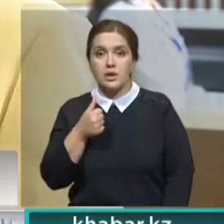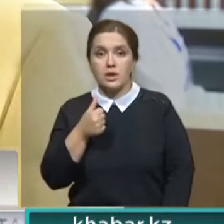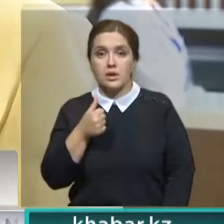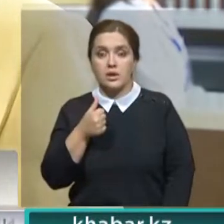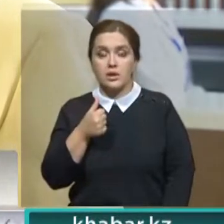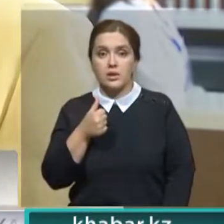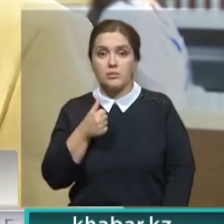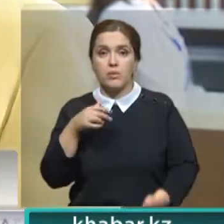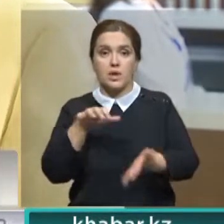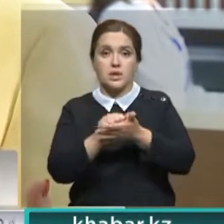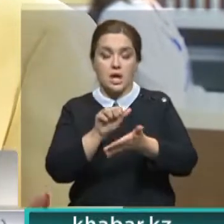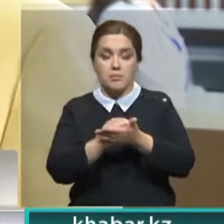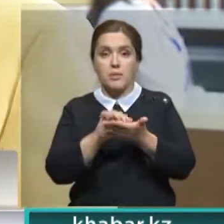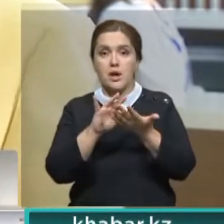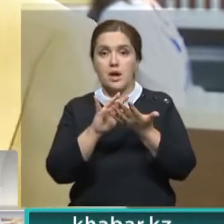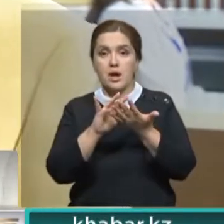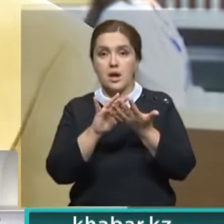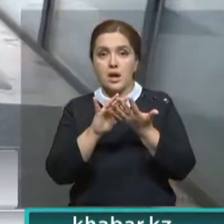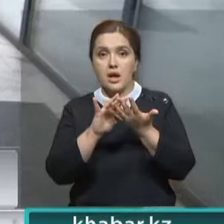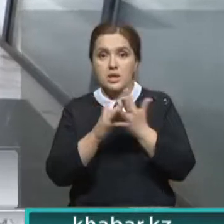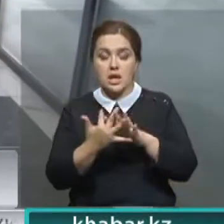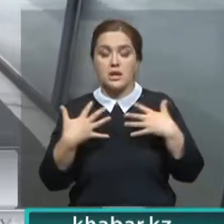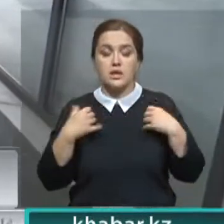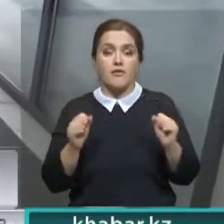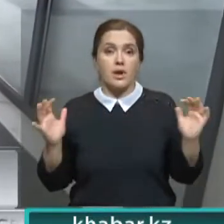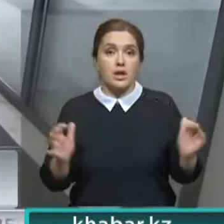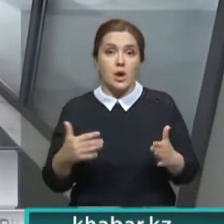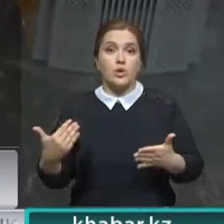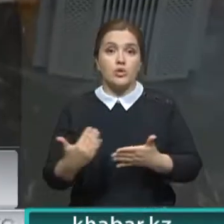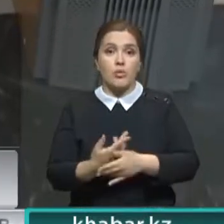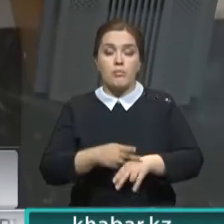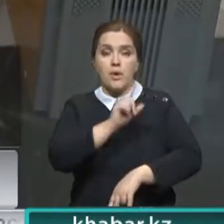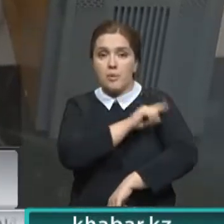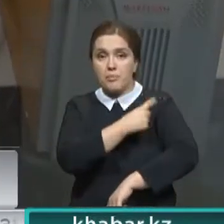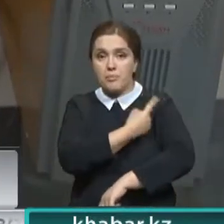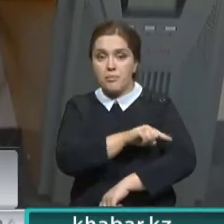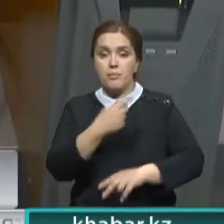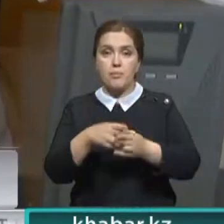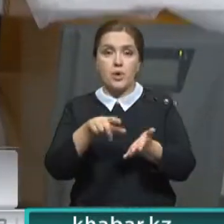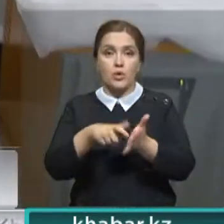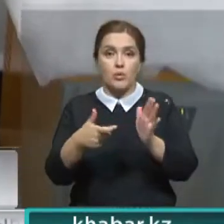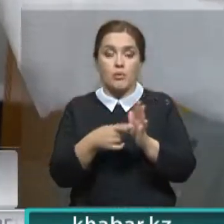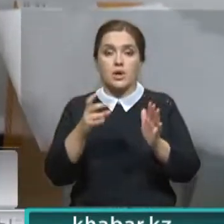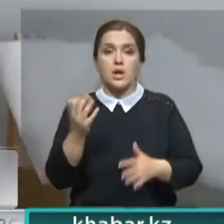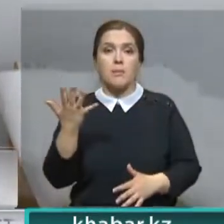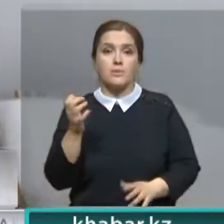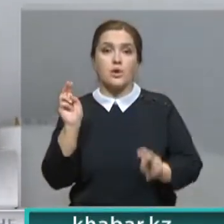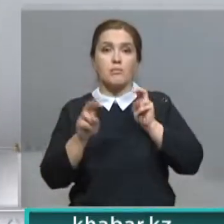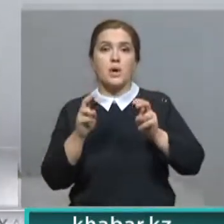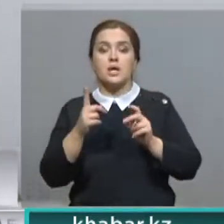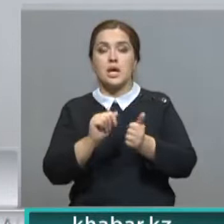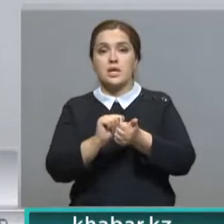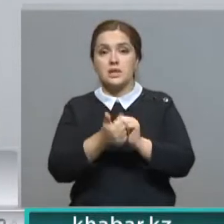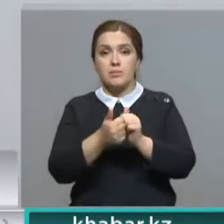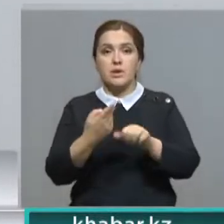заниматься еще и сельским здравоохранением. Новый амбулаторно-поликлинический комплекс рассчитан на 500 посещений в смену.